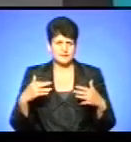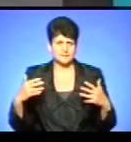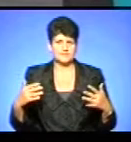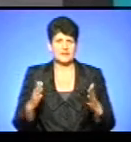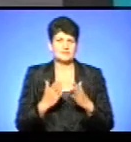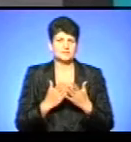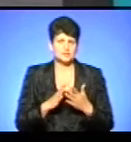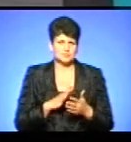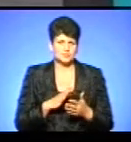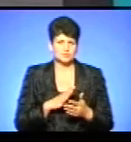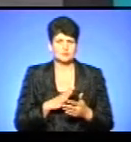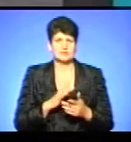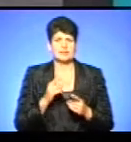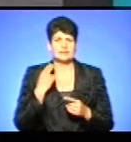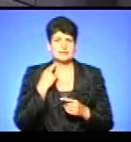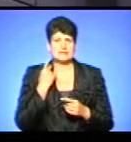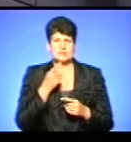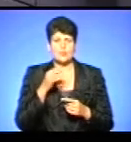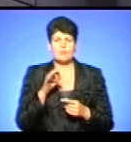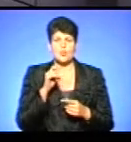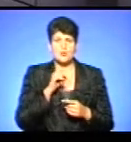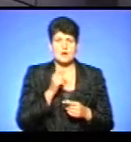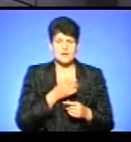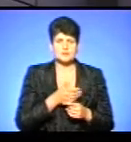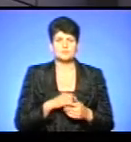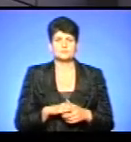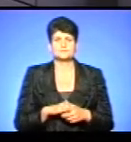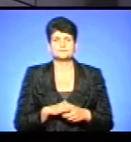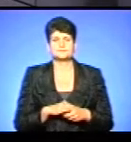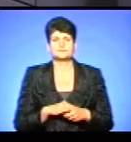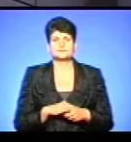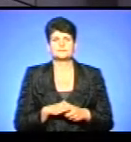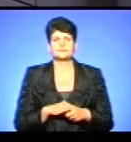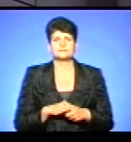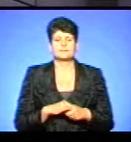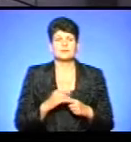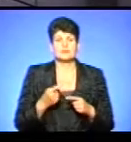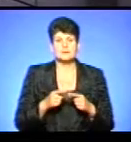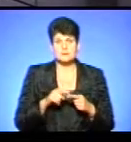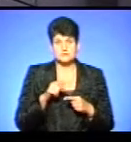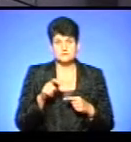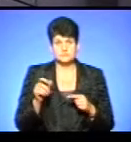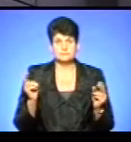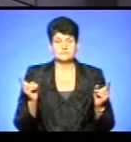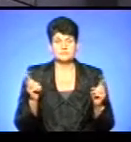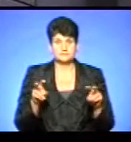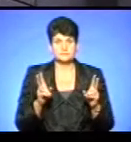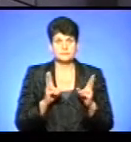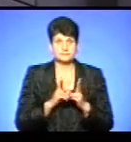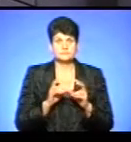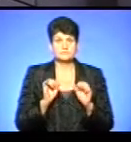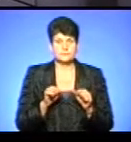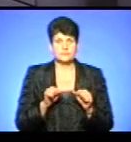книжки мали навіть на англійській мові про Україну. І ці люди, які на нашій зустрічі були, вони могли